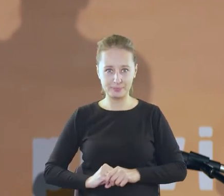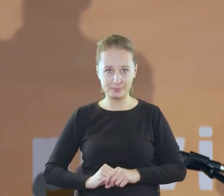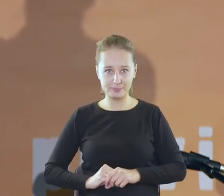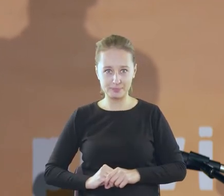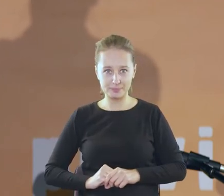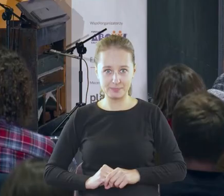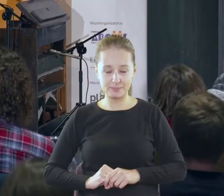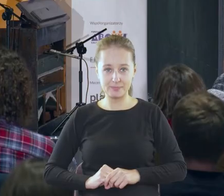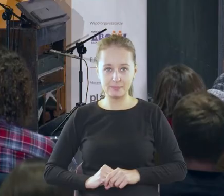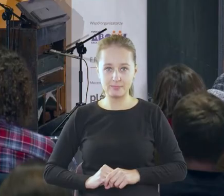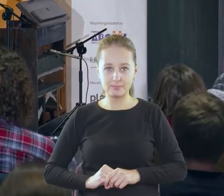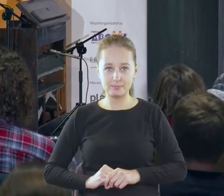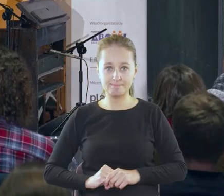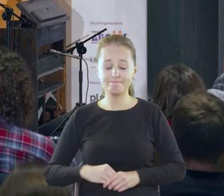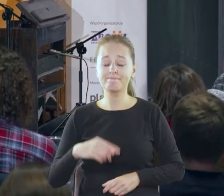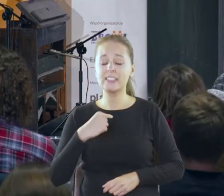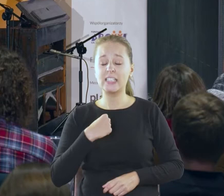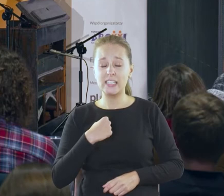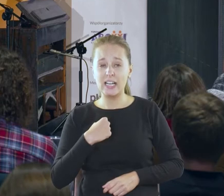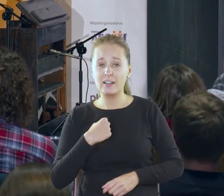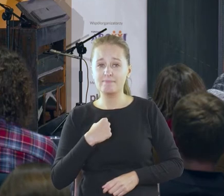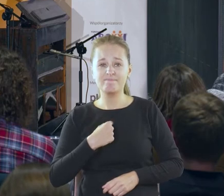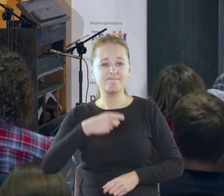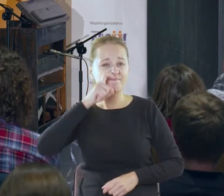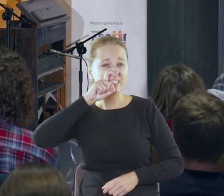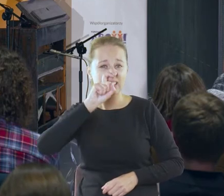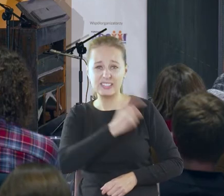Nie dochowałam wiary.